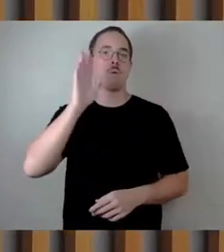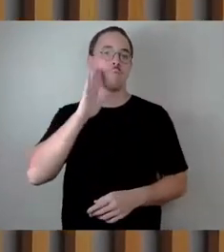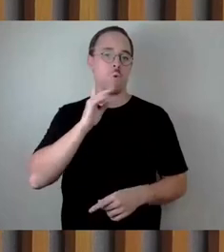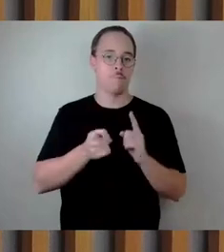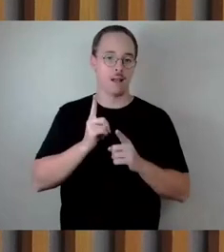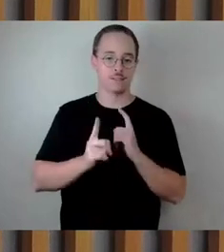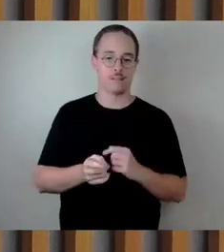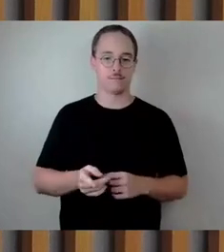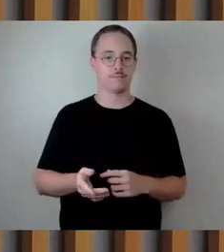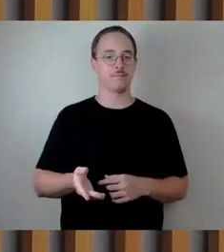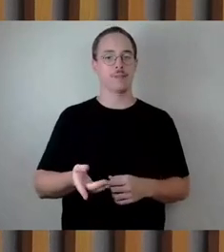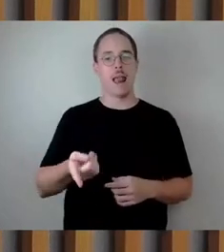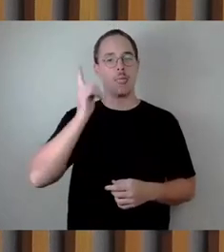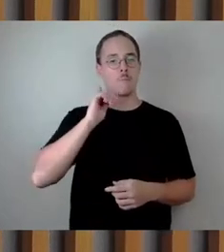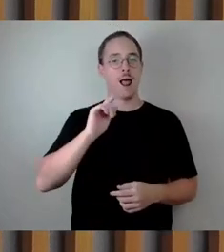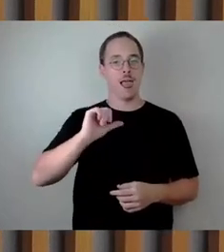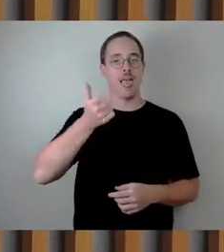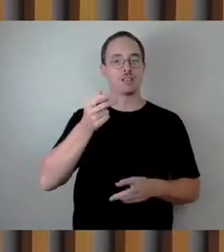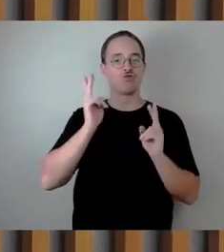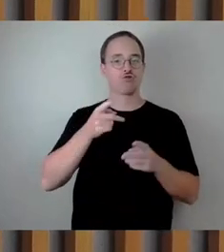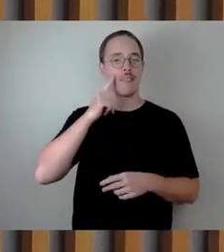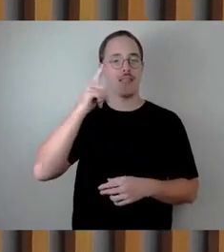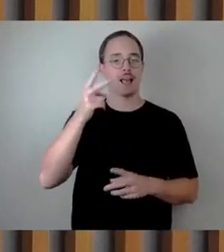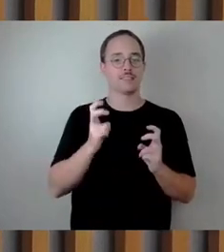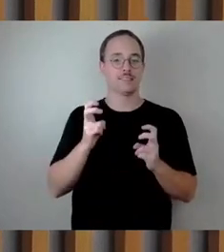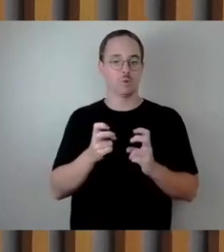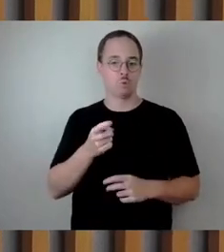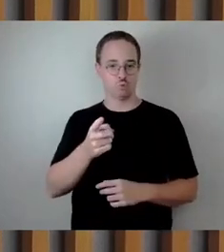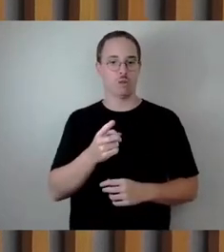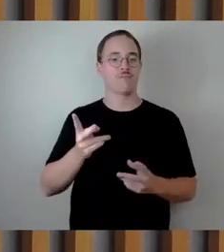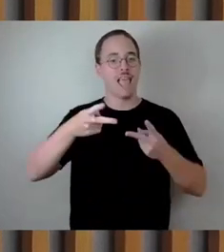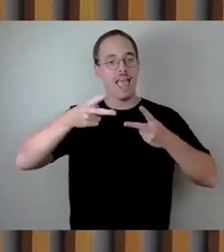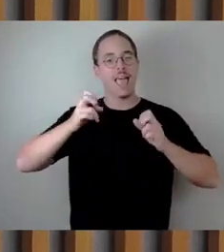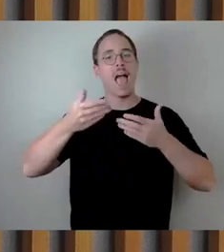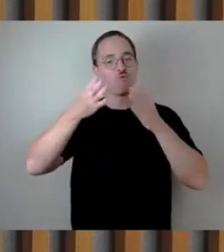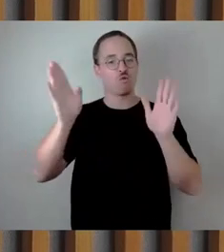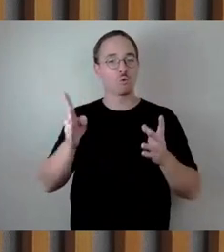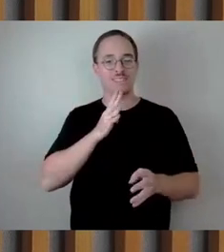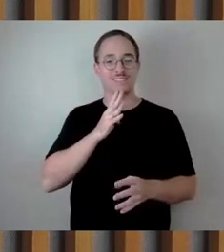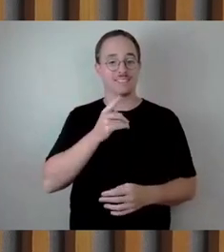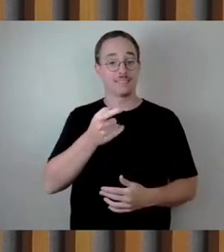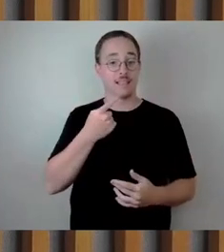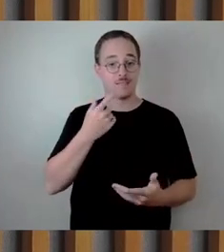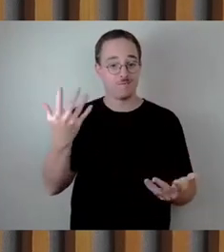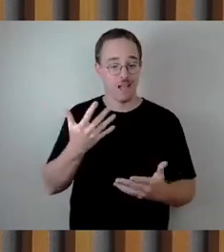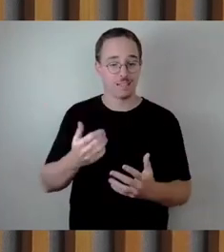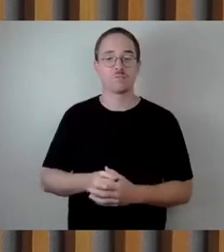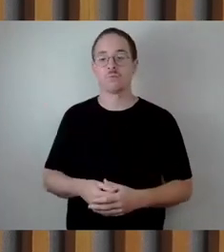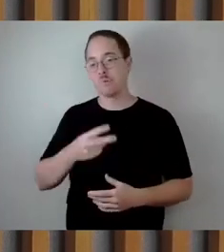Stadtratssitzung mit Blick auf die politischen Auseinandersetzungen hier im Rat in den vergangenen Jahren